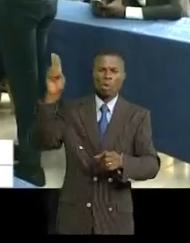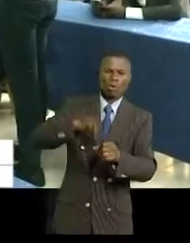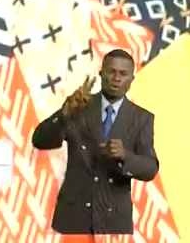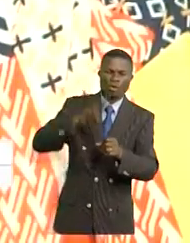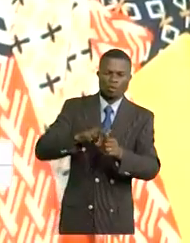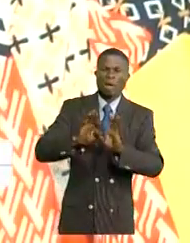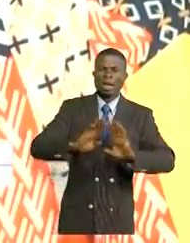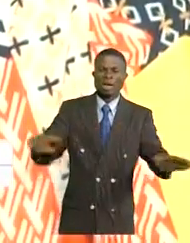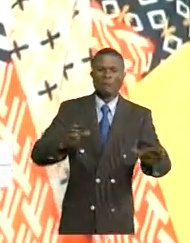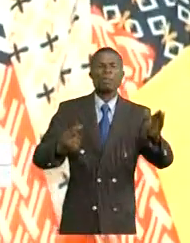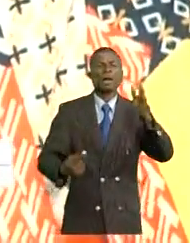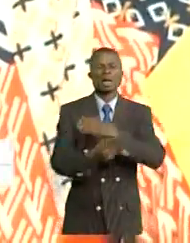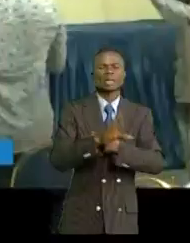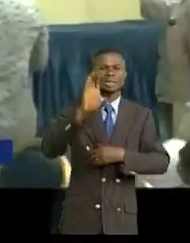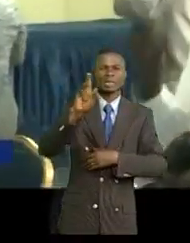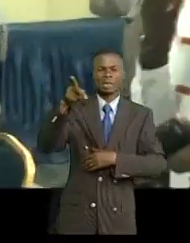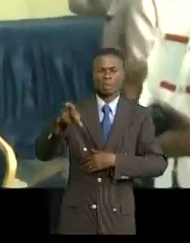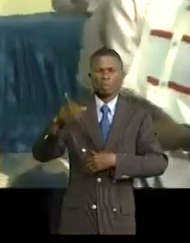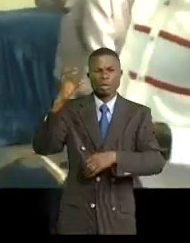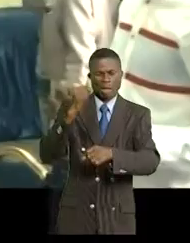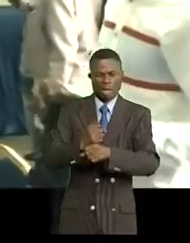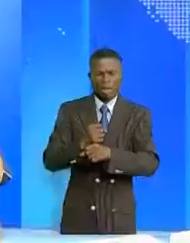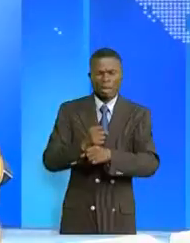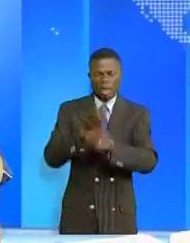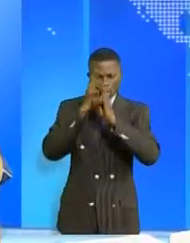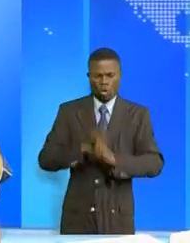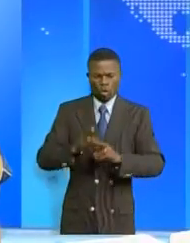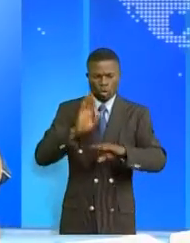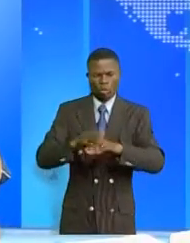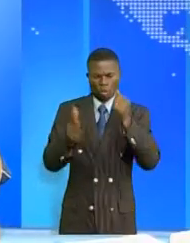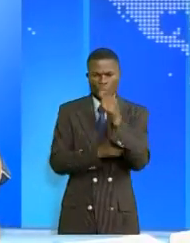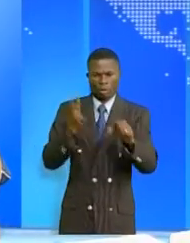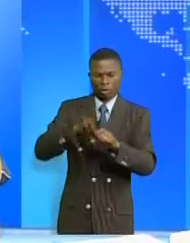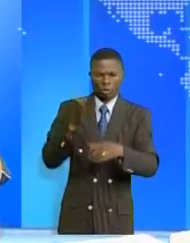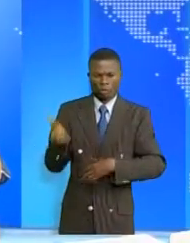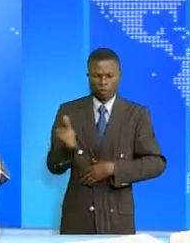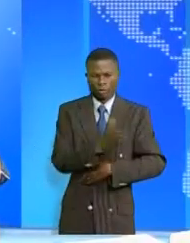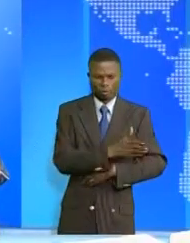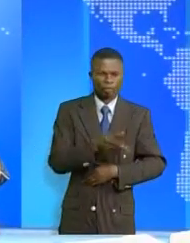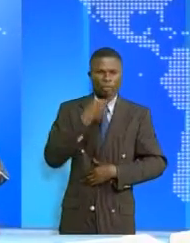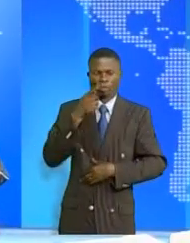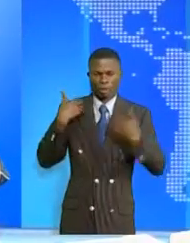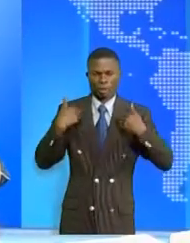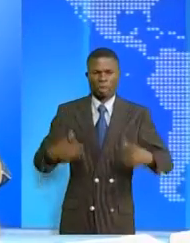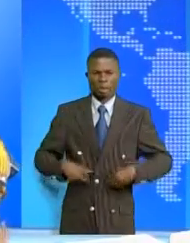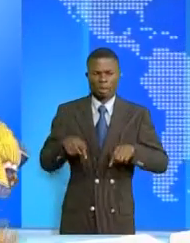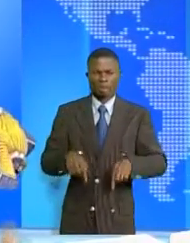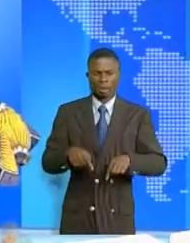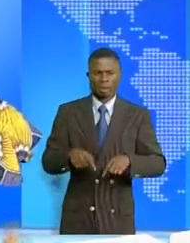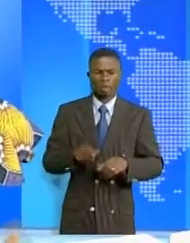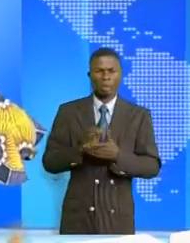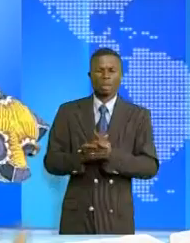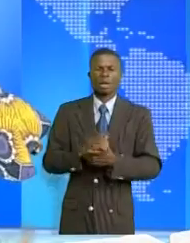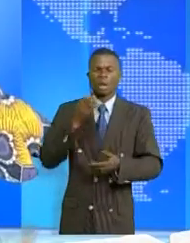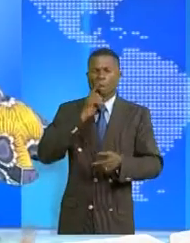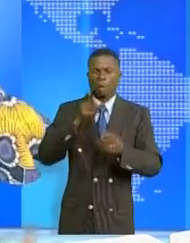CPI afin de remettre aux victimes leur dignité. Changeons de chapitre pour parler santé à présent. Après la couverture